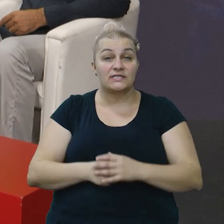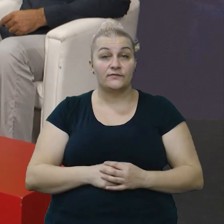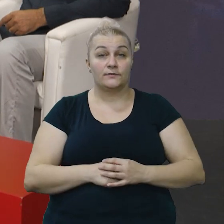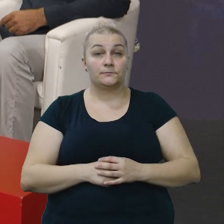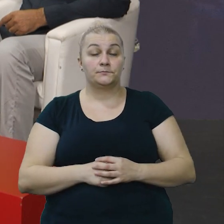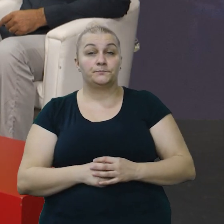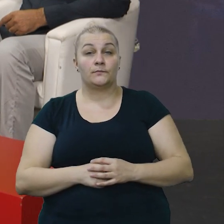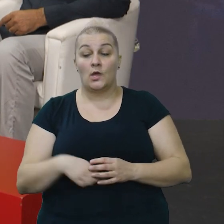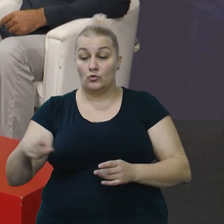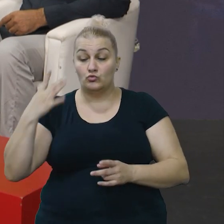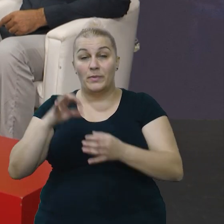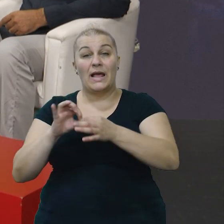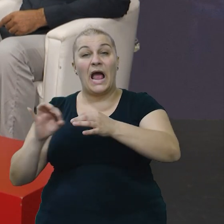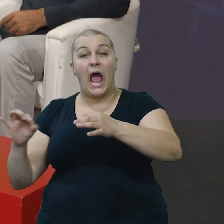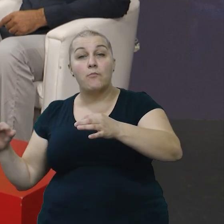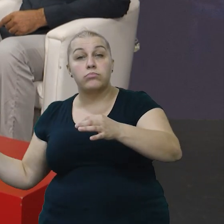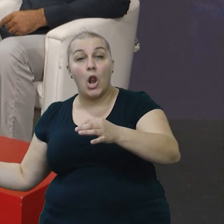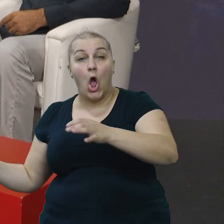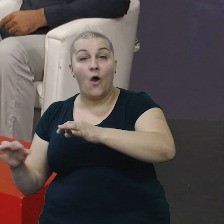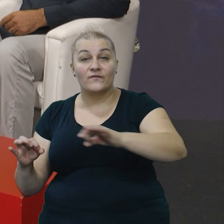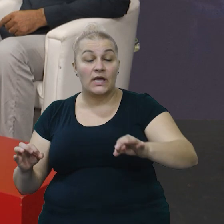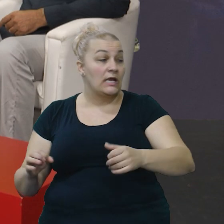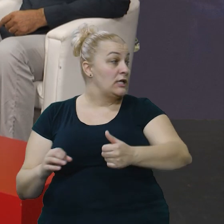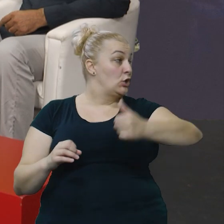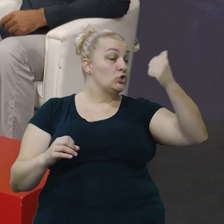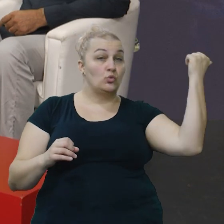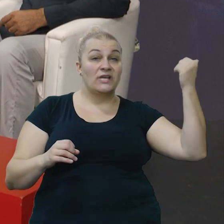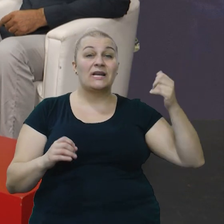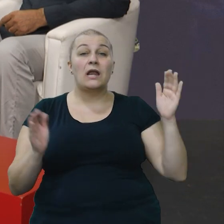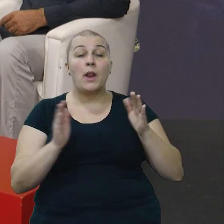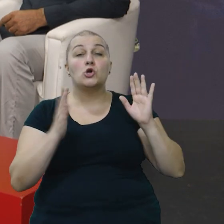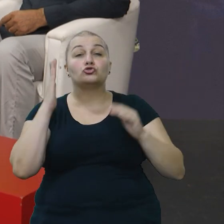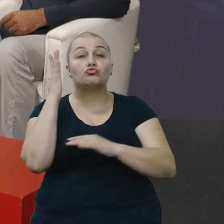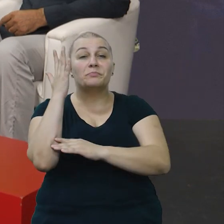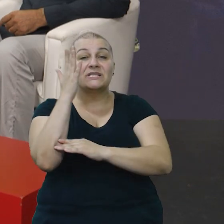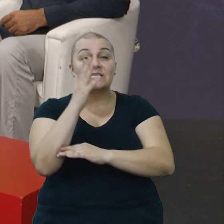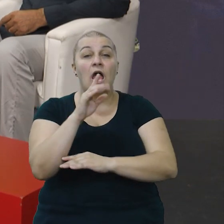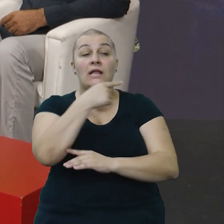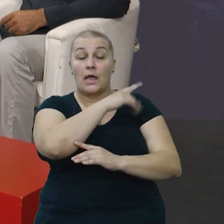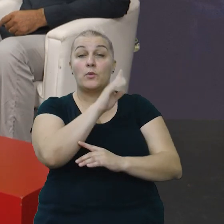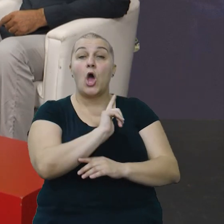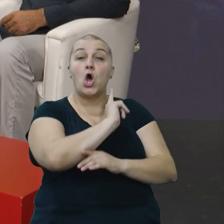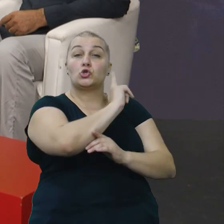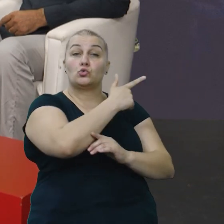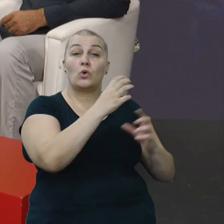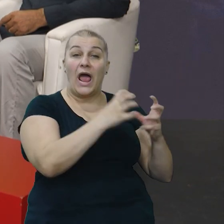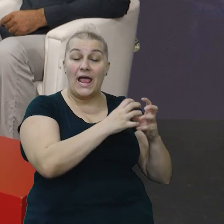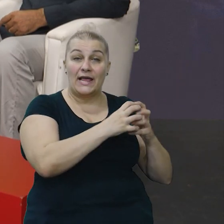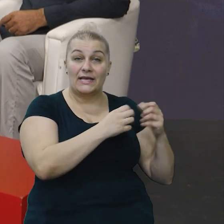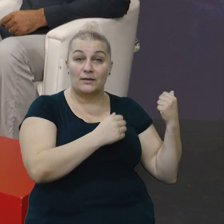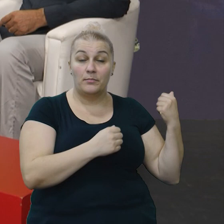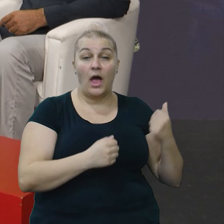vode kablovi, gori ispod nas, druge strane, je šumica gdje se nalazi druga ekipa koja u